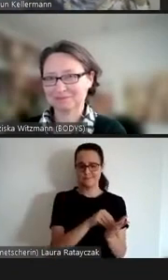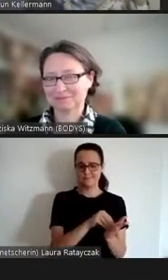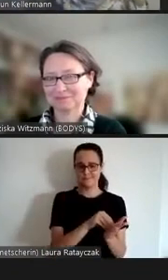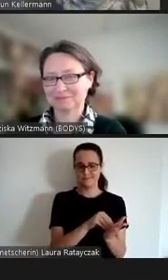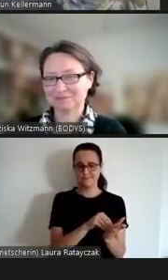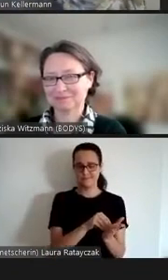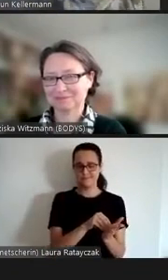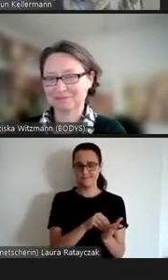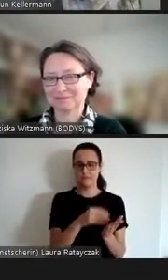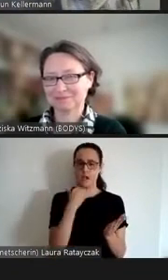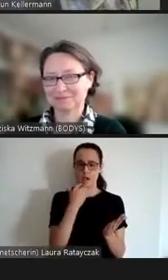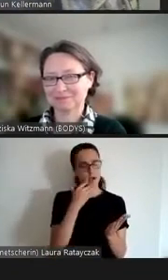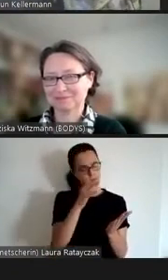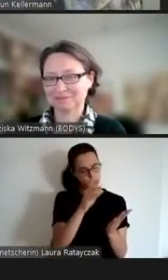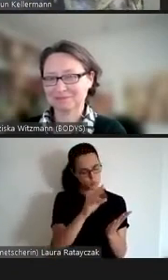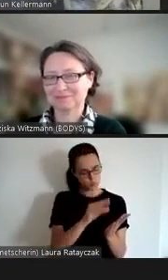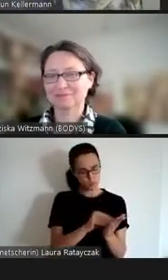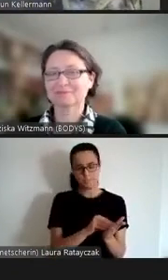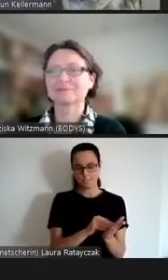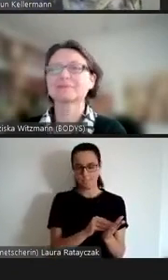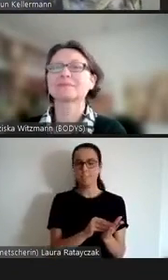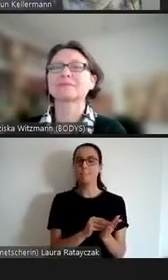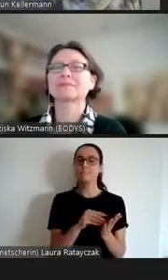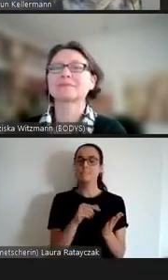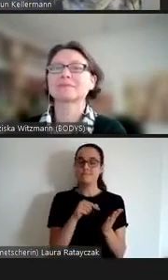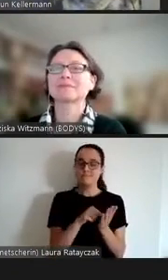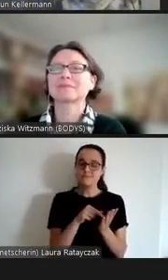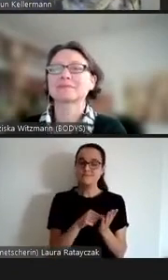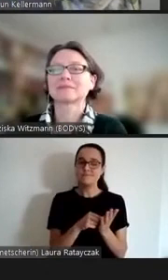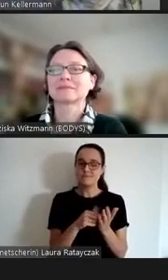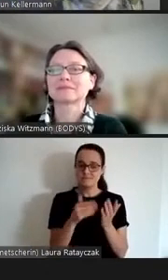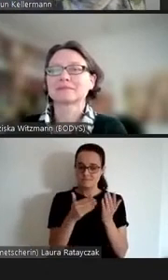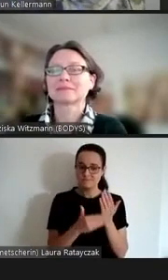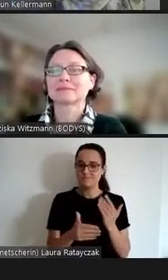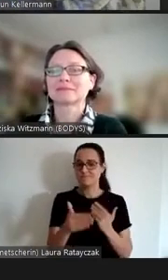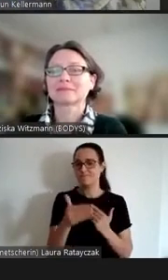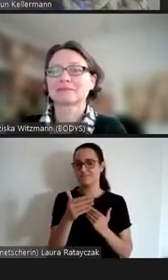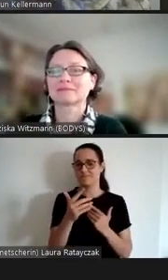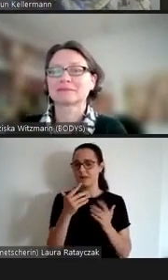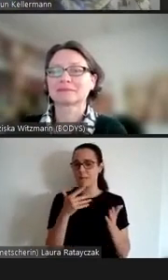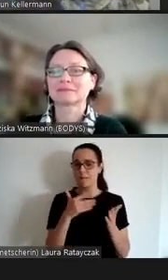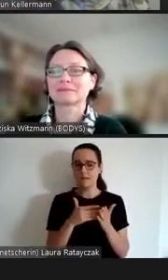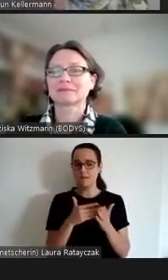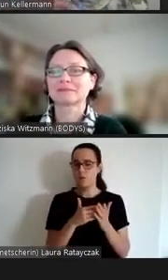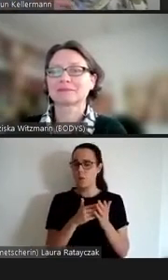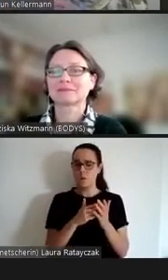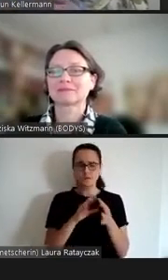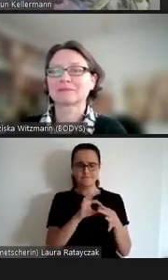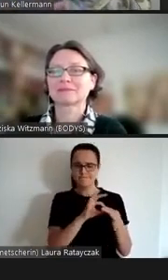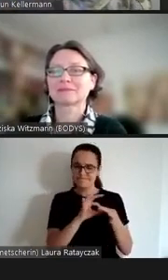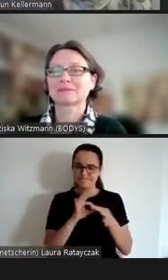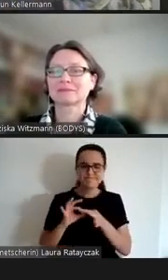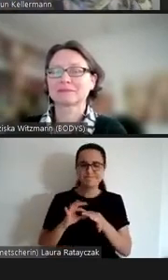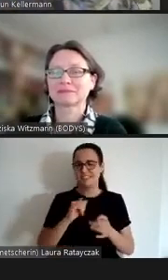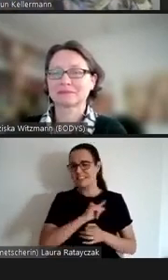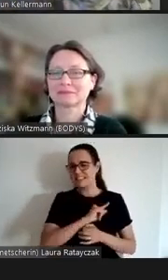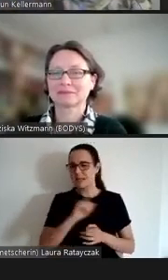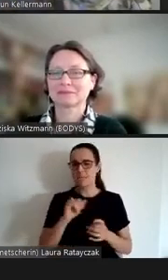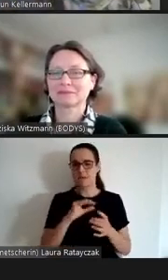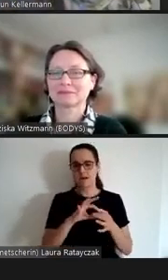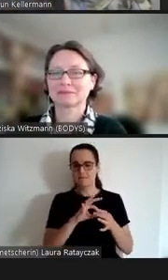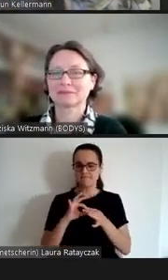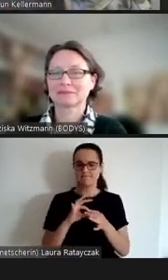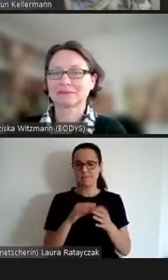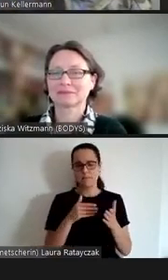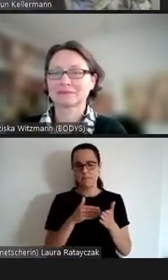ein und von da an bewegt sich die Erzählung auf der Behinderung